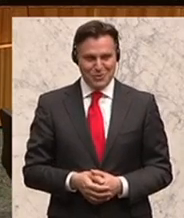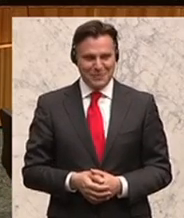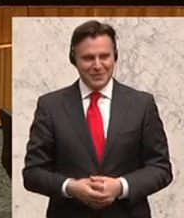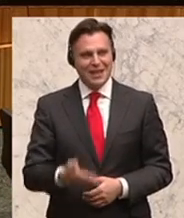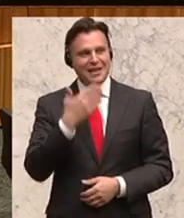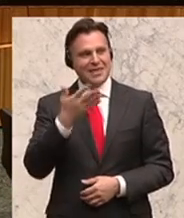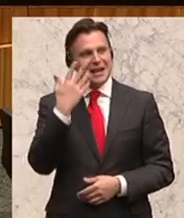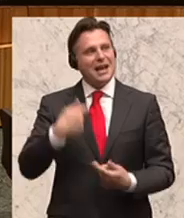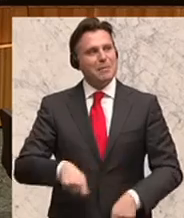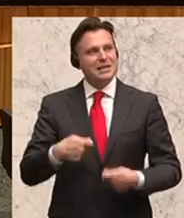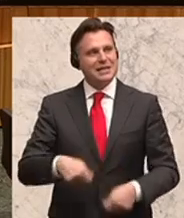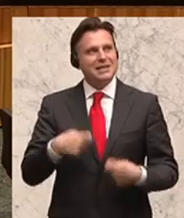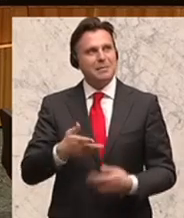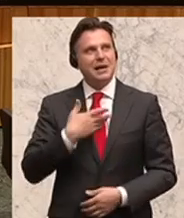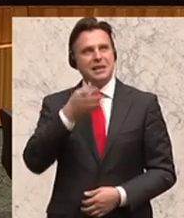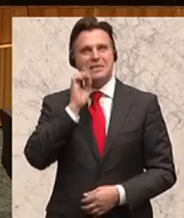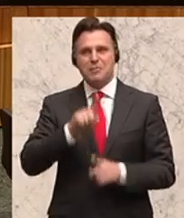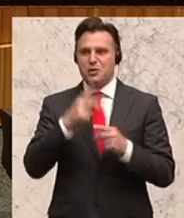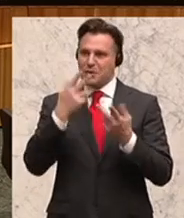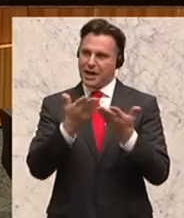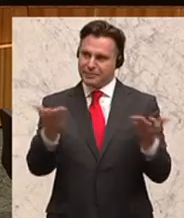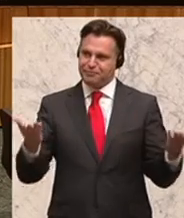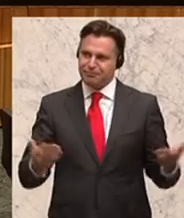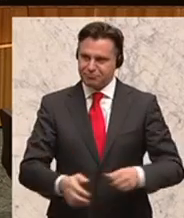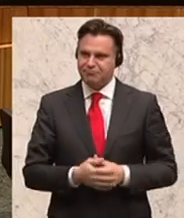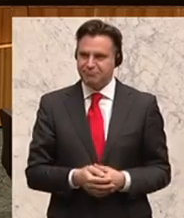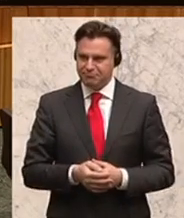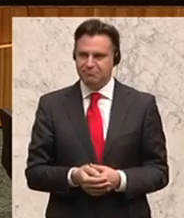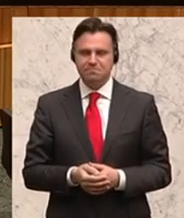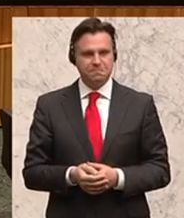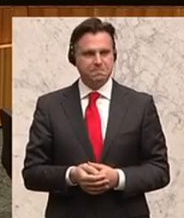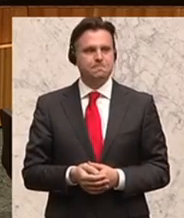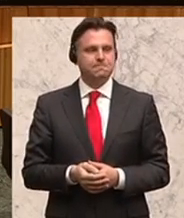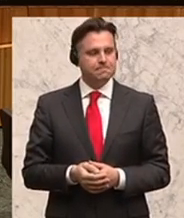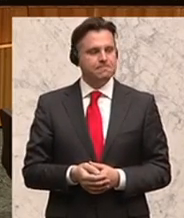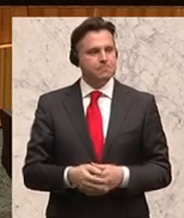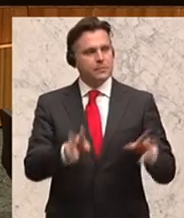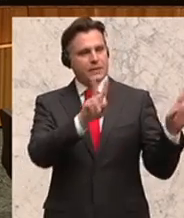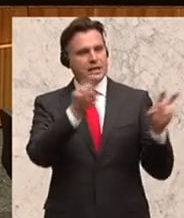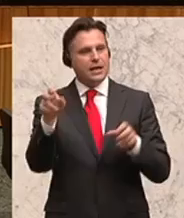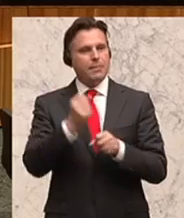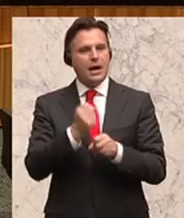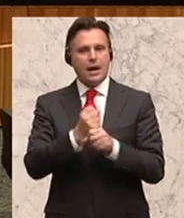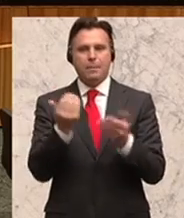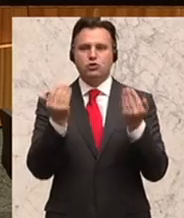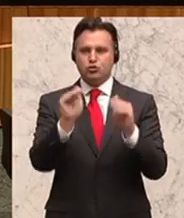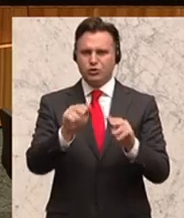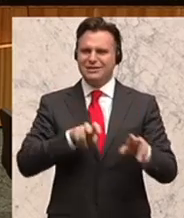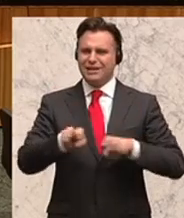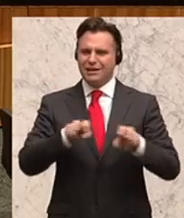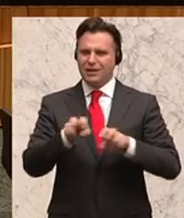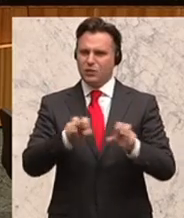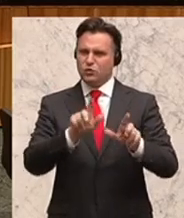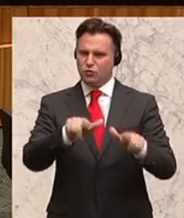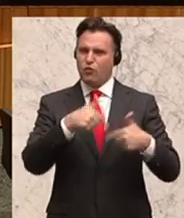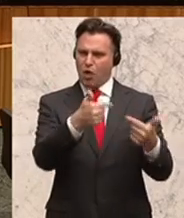Danke Herr Präsident, meine Damen und Herren, ich möchte zum Thema Arbeitsschutz zur Regierungsvorlage